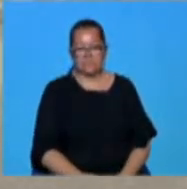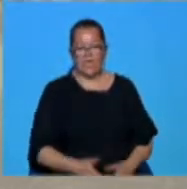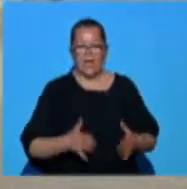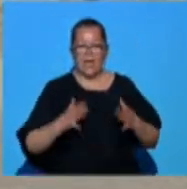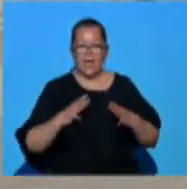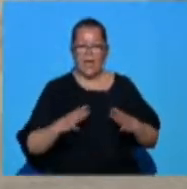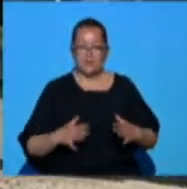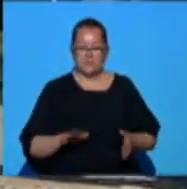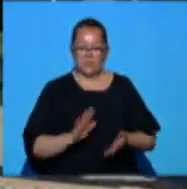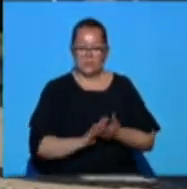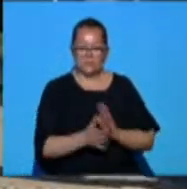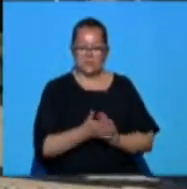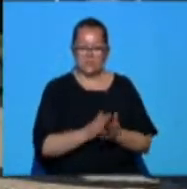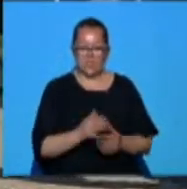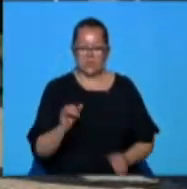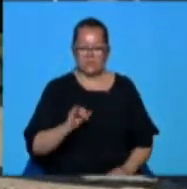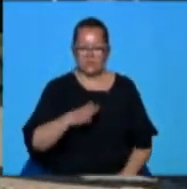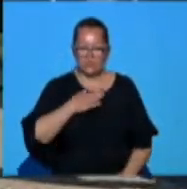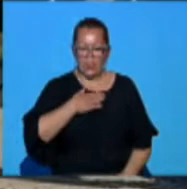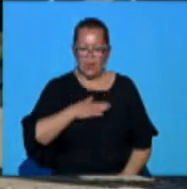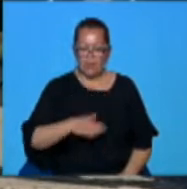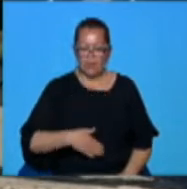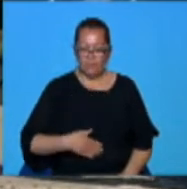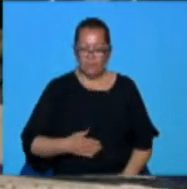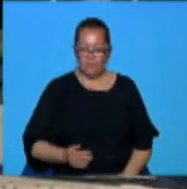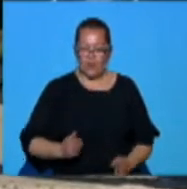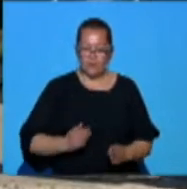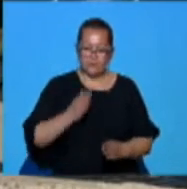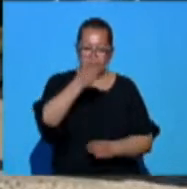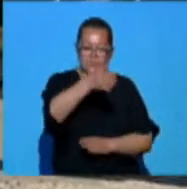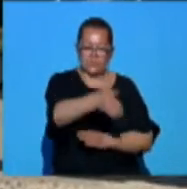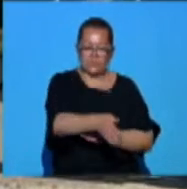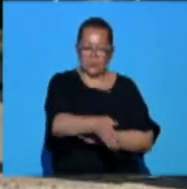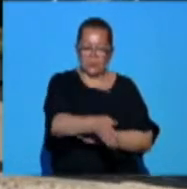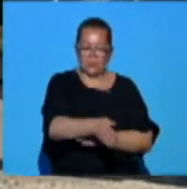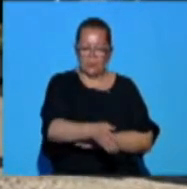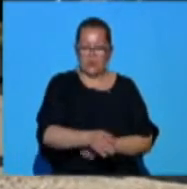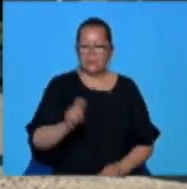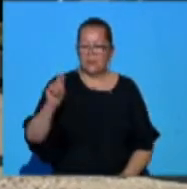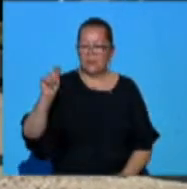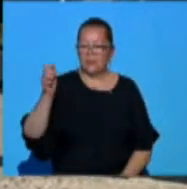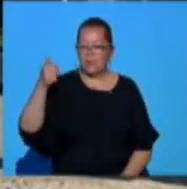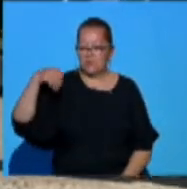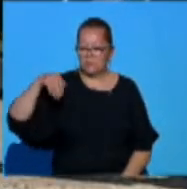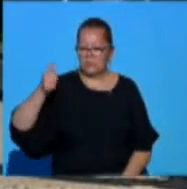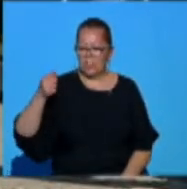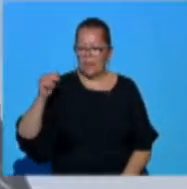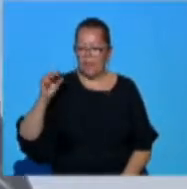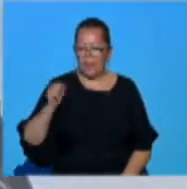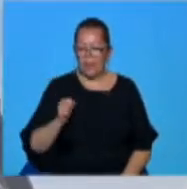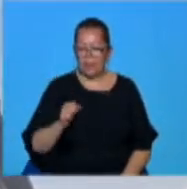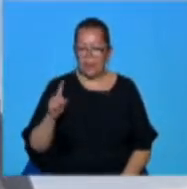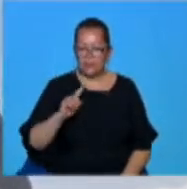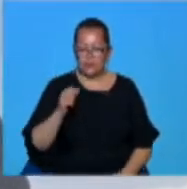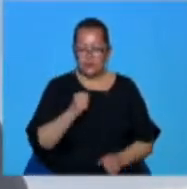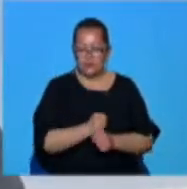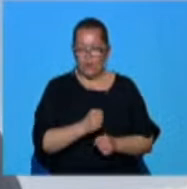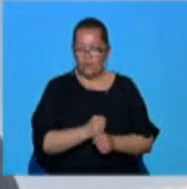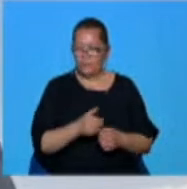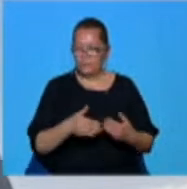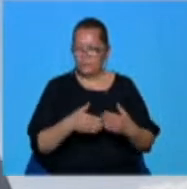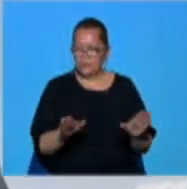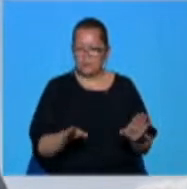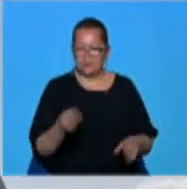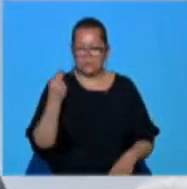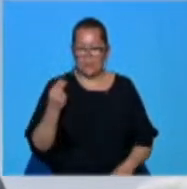Așteptarea a luat sfârșit pentru cei care voiau să tranziteze cea mai înaltă șosea din România. Nici nu a fost deschisă bine că au și apărut primii